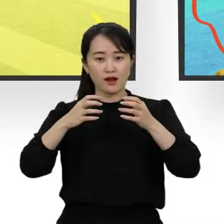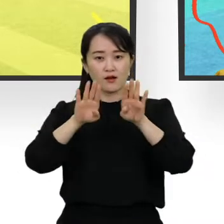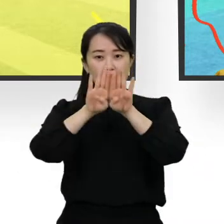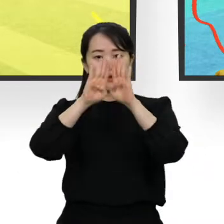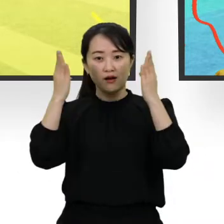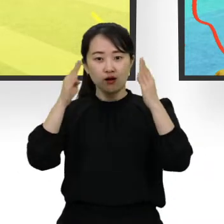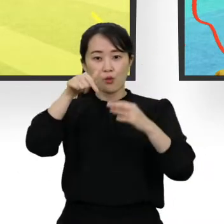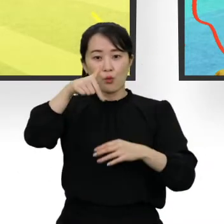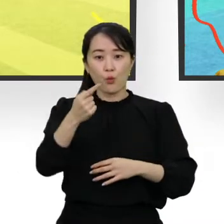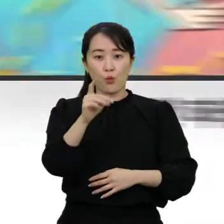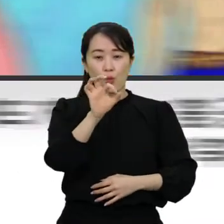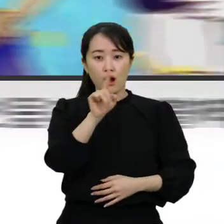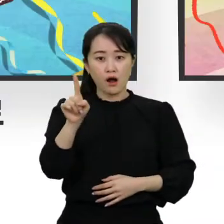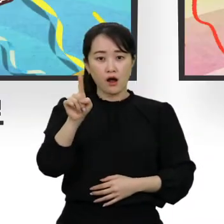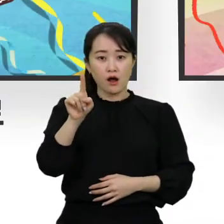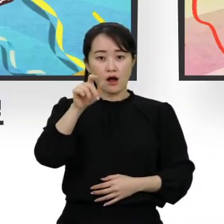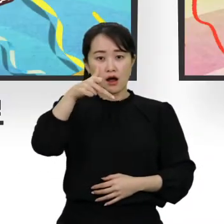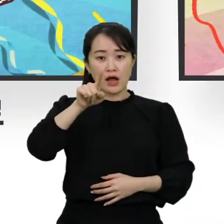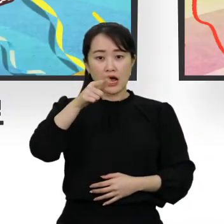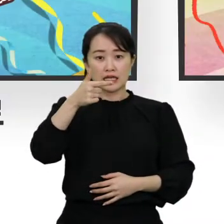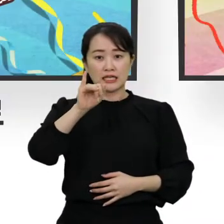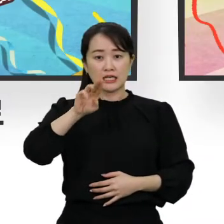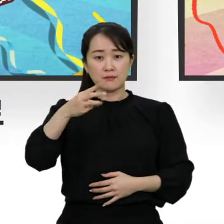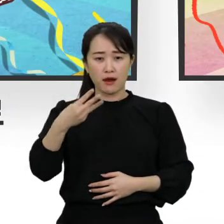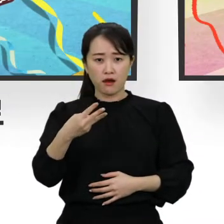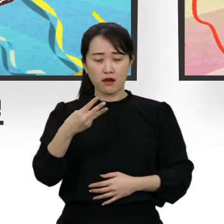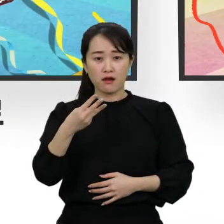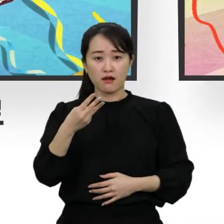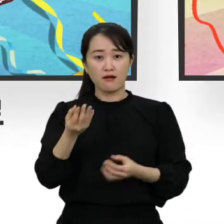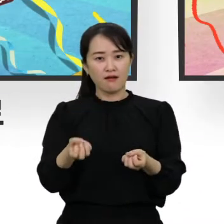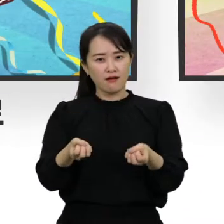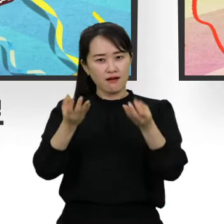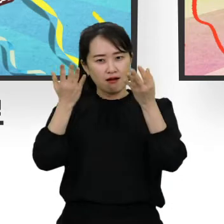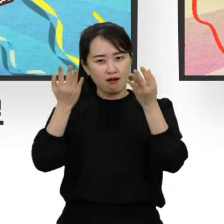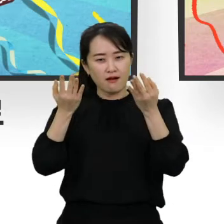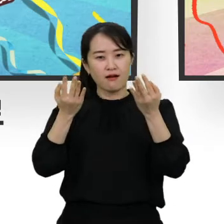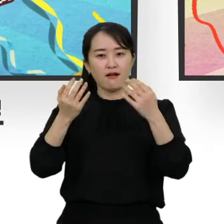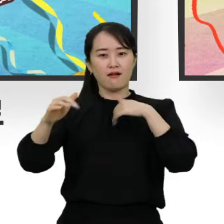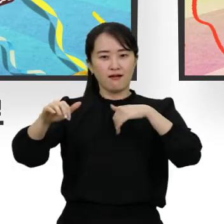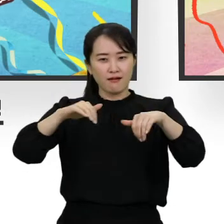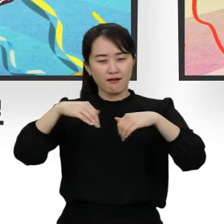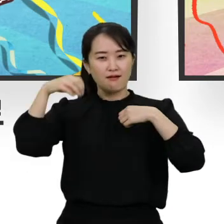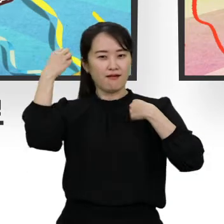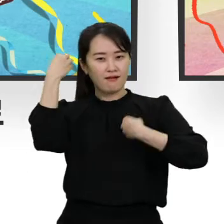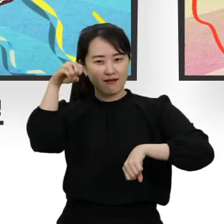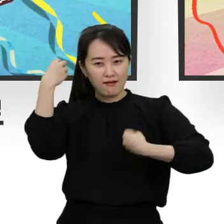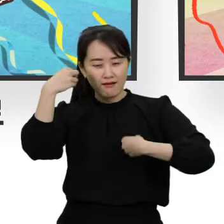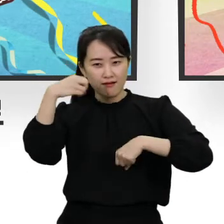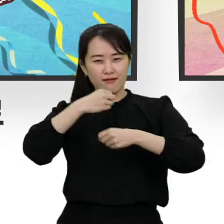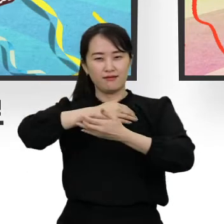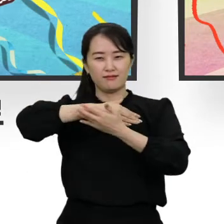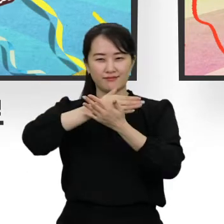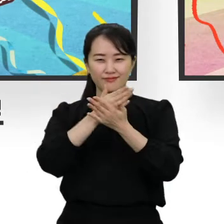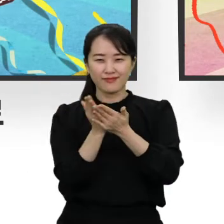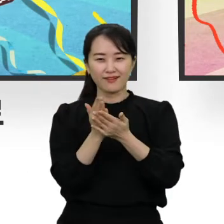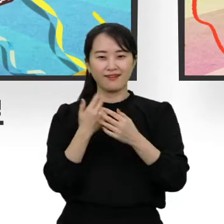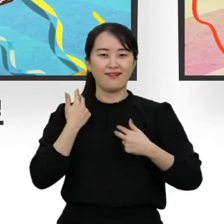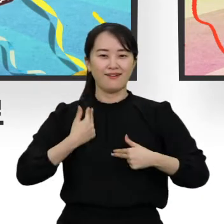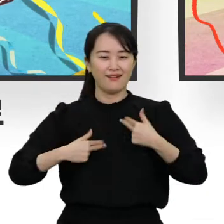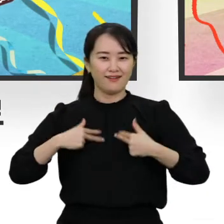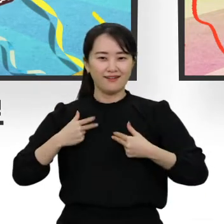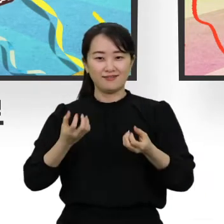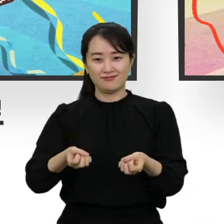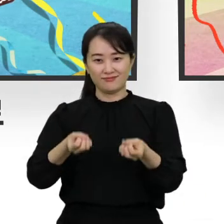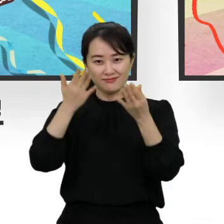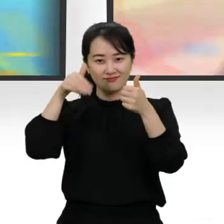고아 카니발 화려한 퍼레이드, 거리 밴드, 춤, 공연 등 다양한 물거리로 가득한